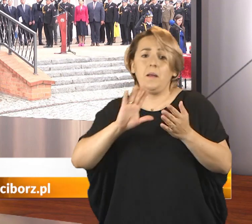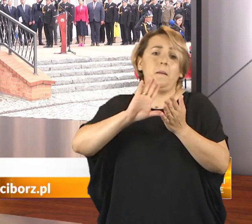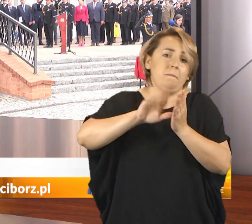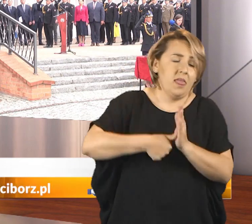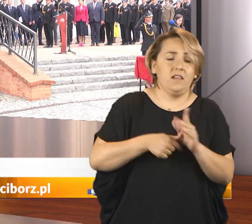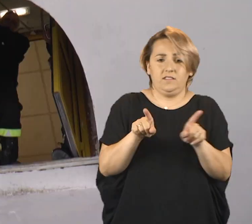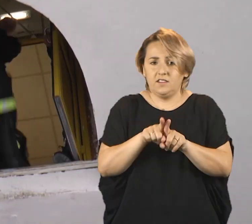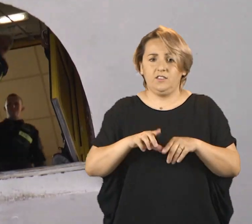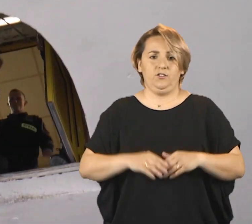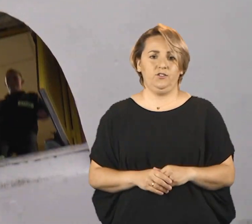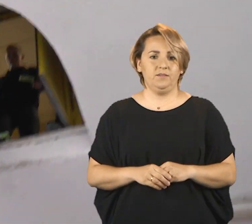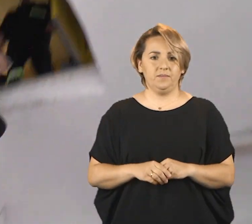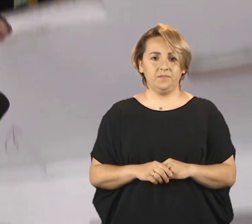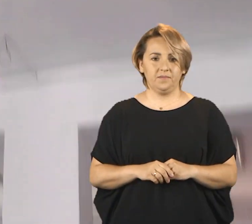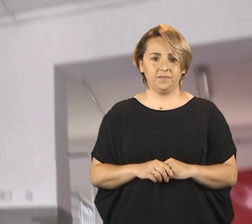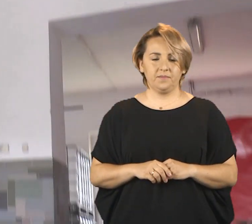Międzynarodowy Dzień Strażaka